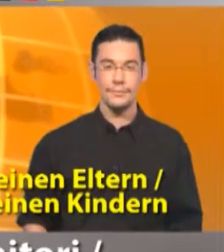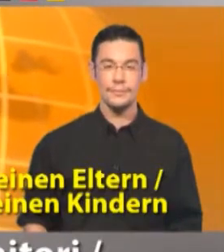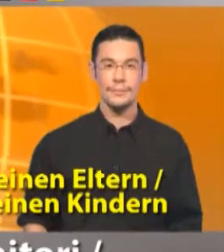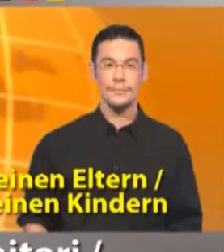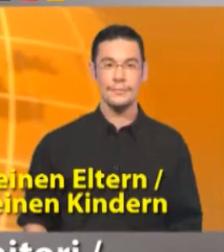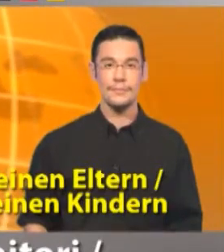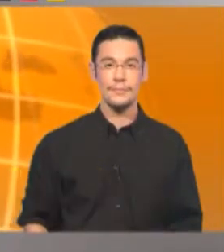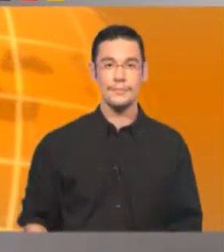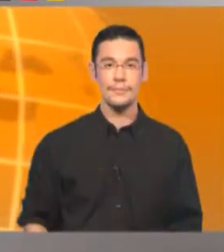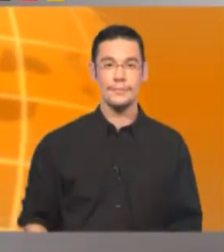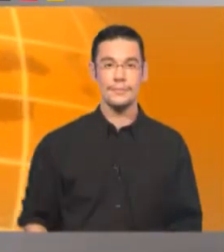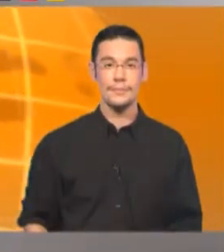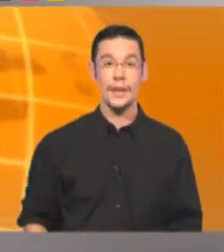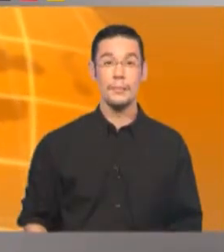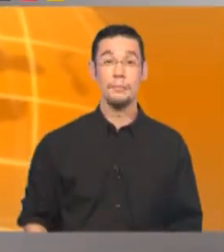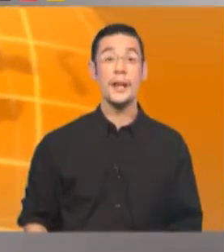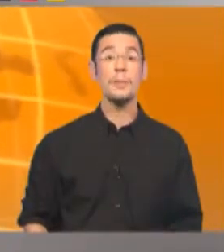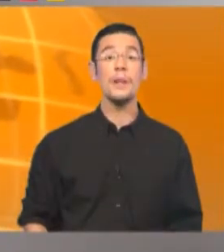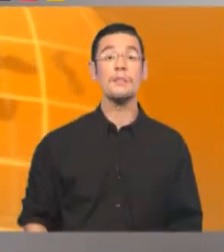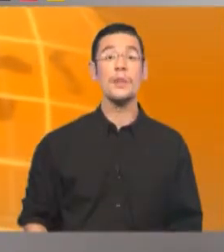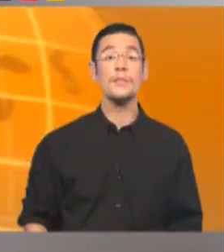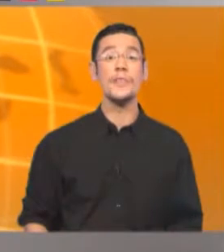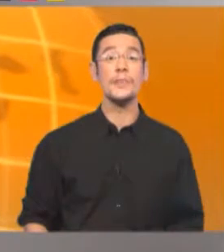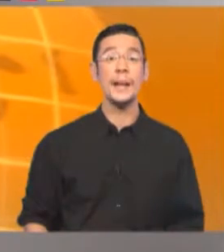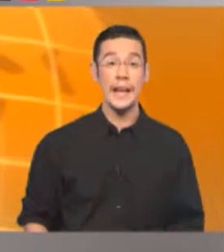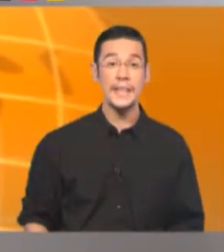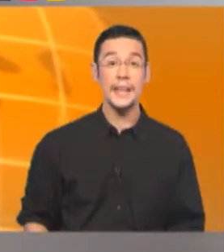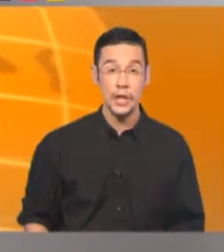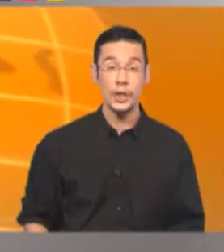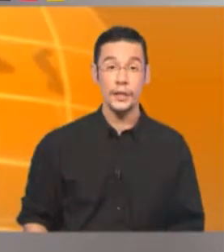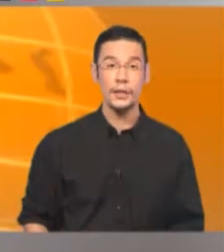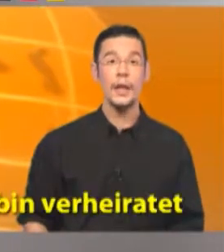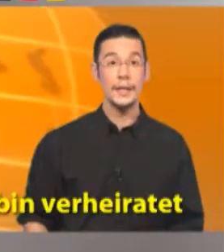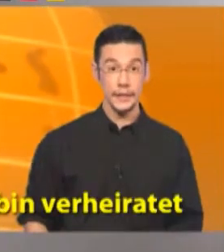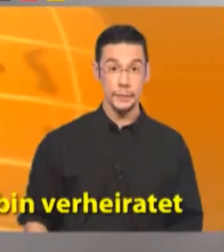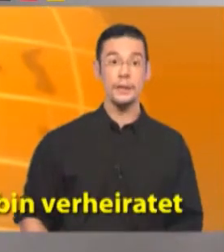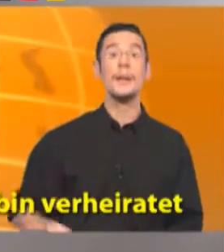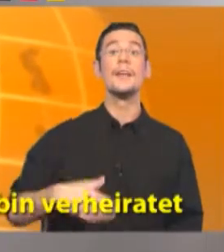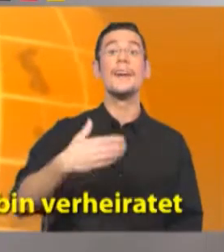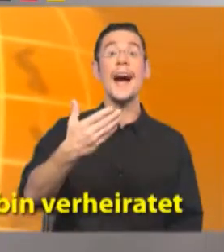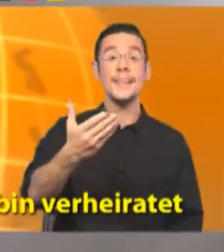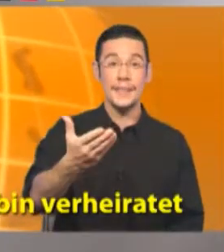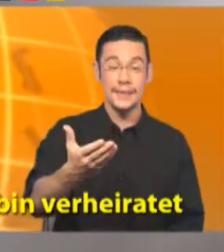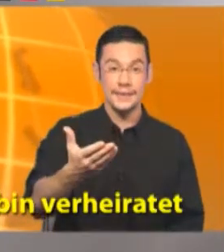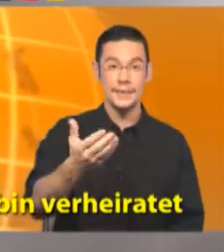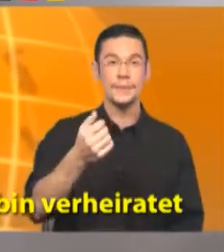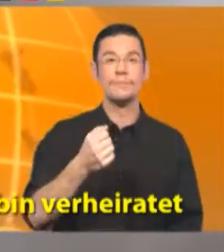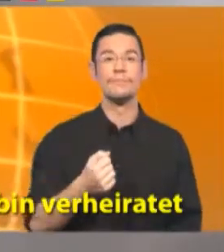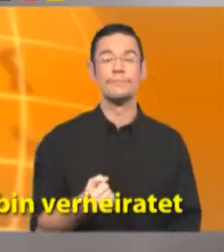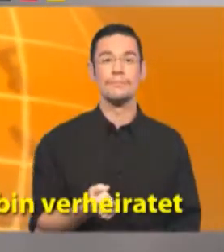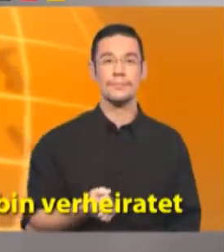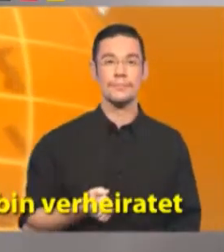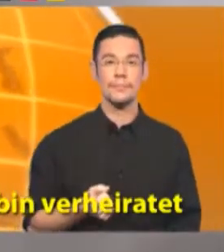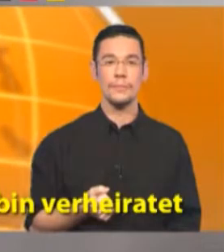I miei figli. Manchmal wollen wir lieber gleich klarstellen. Ich bin verheiratet.